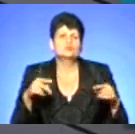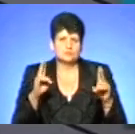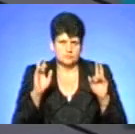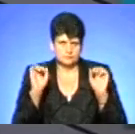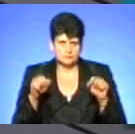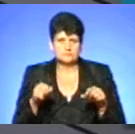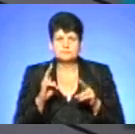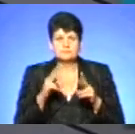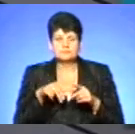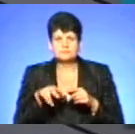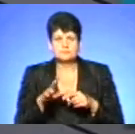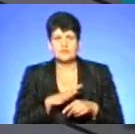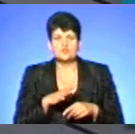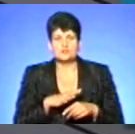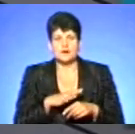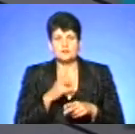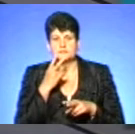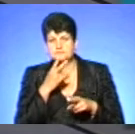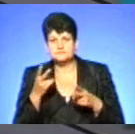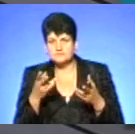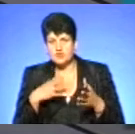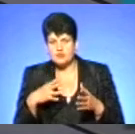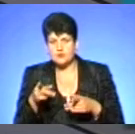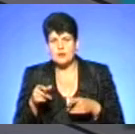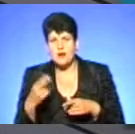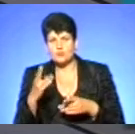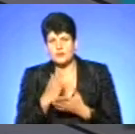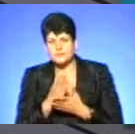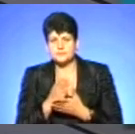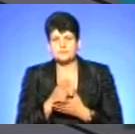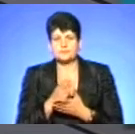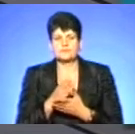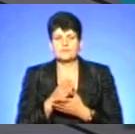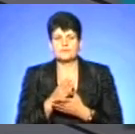наступила на гадюку, і вона, рятуючись, вкусила свою жертву.